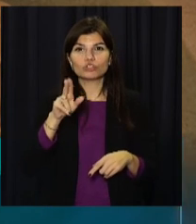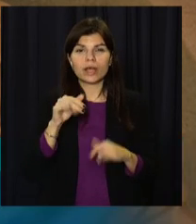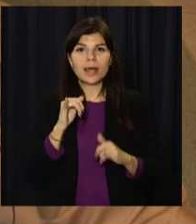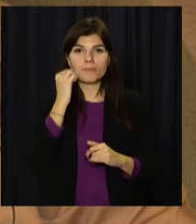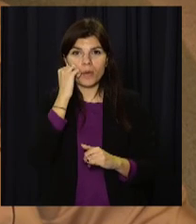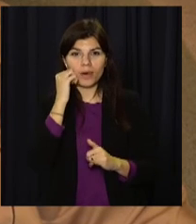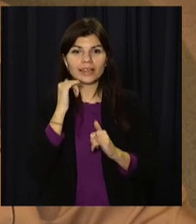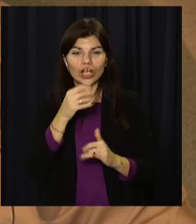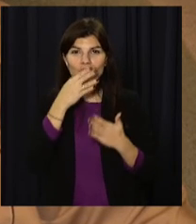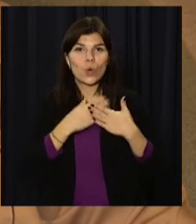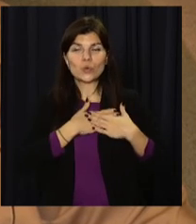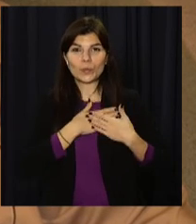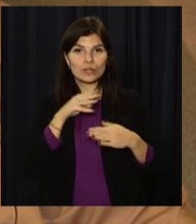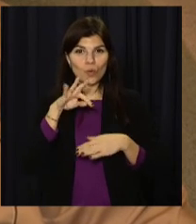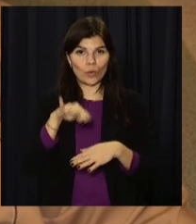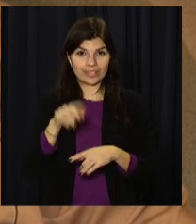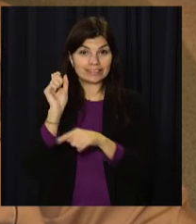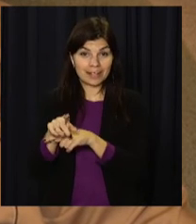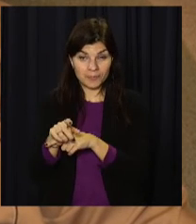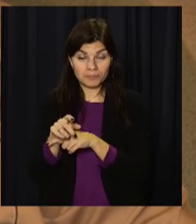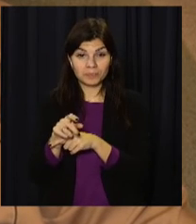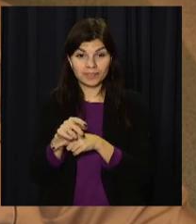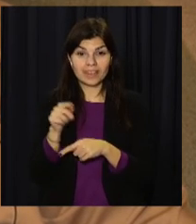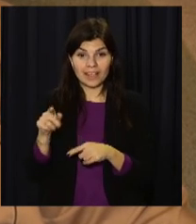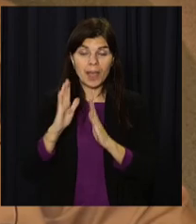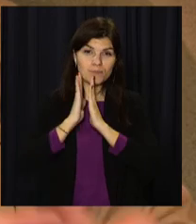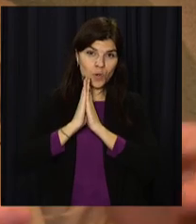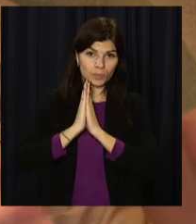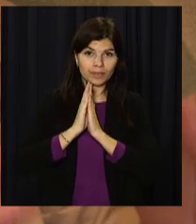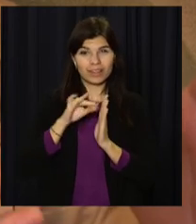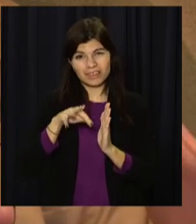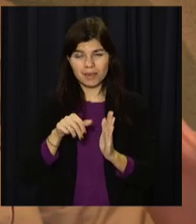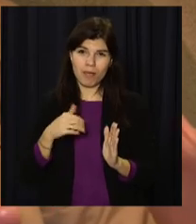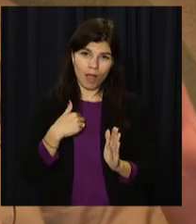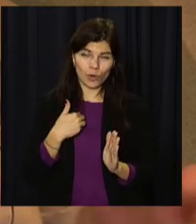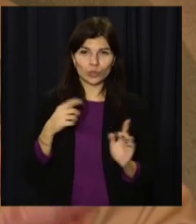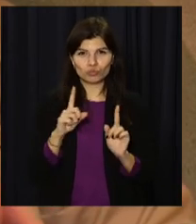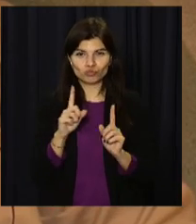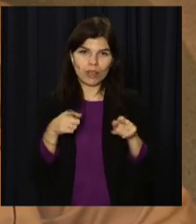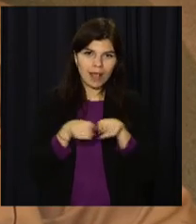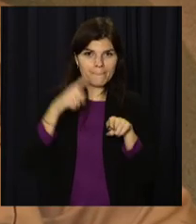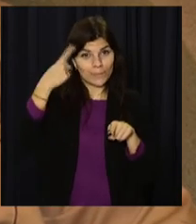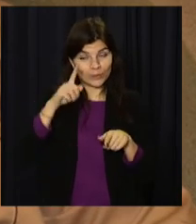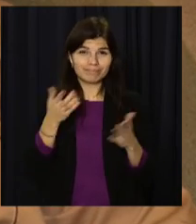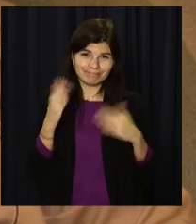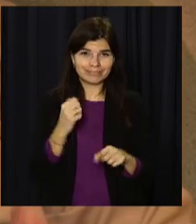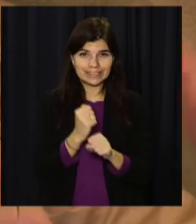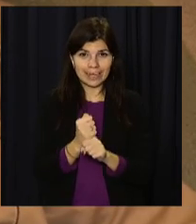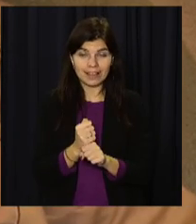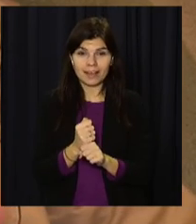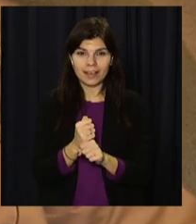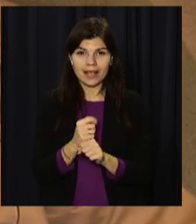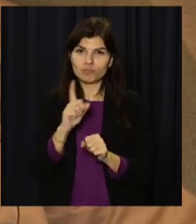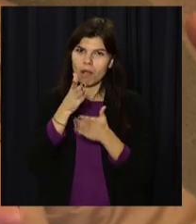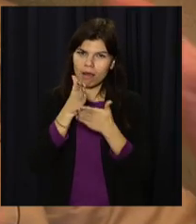бабусі своєю цей тортик. Вона мене попросила, Дима, хочу щось таке. Щоб